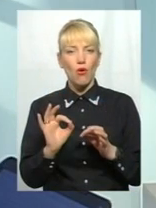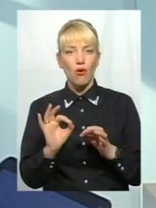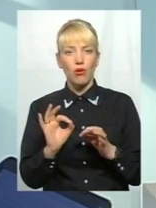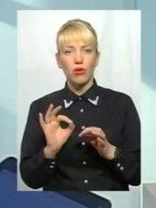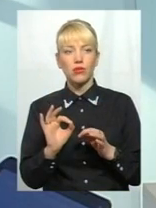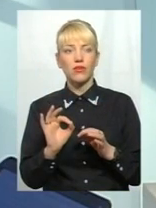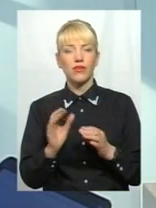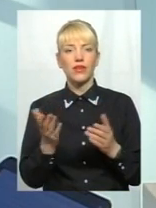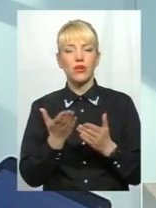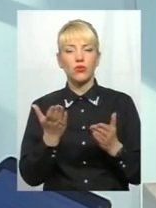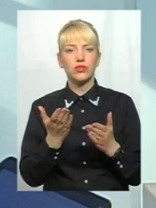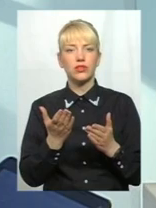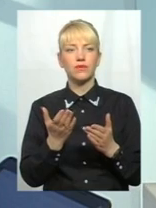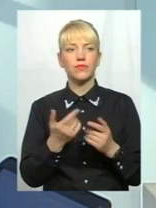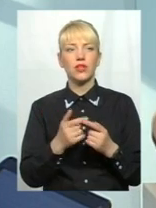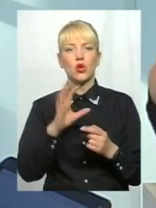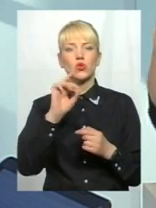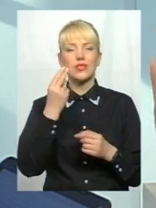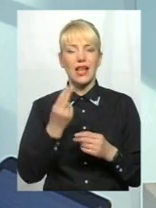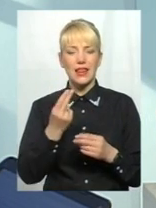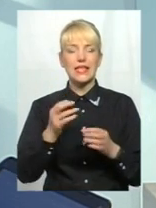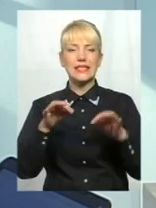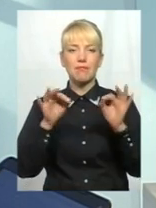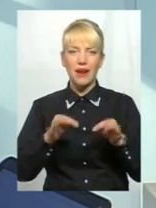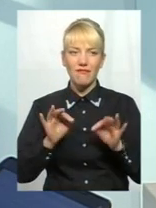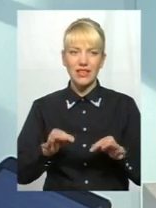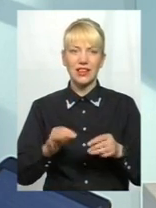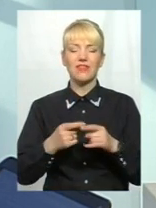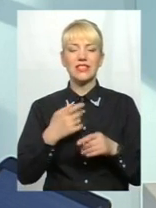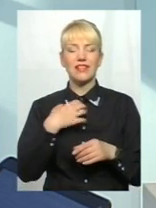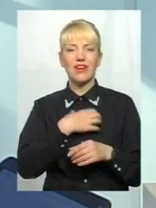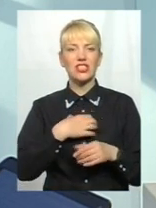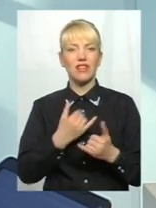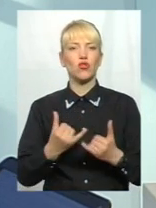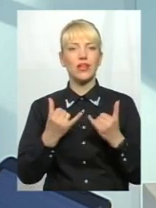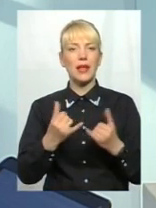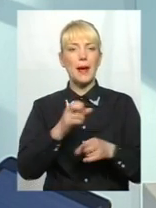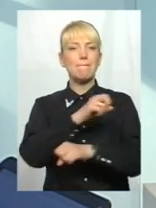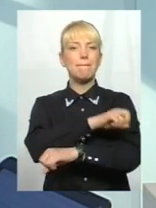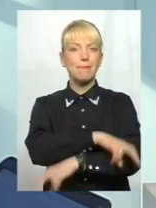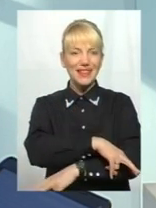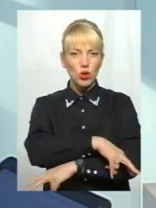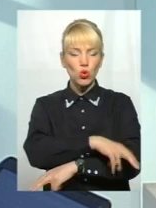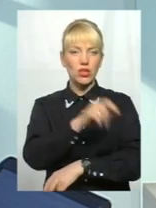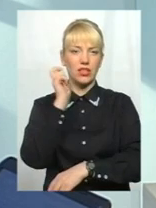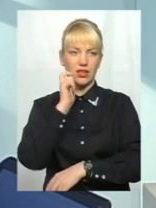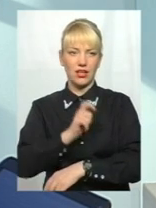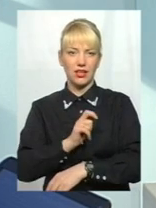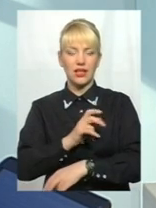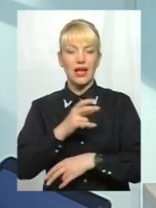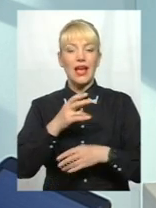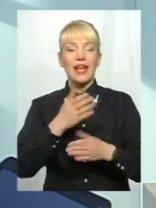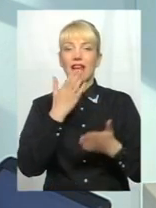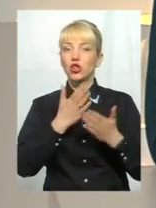Бо відштовхування від того, що соціальна справедливість, соціальні моменти є дуже важливими, для бідної країни не звертання на це уваги